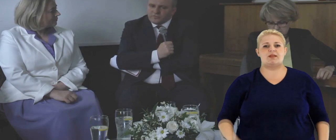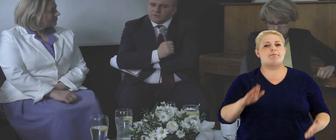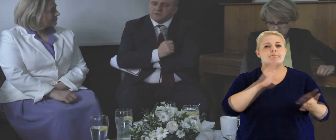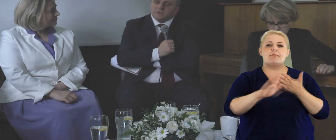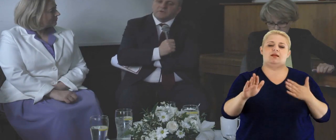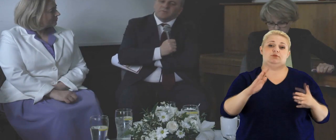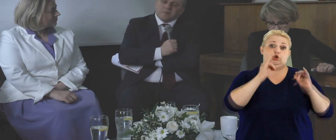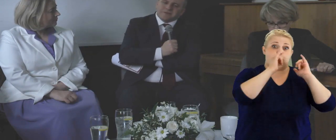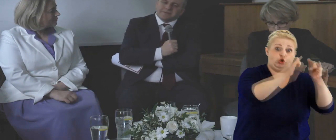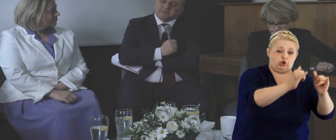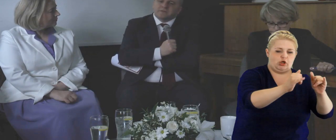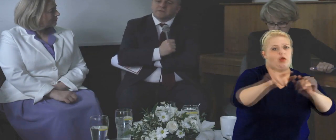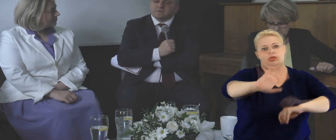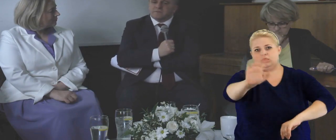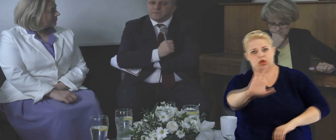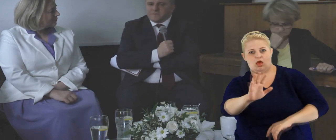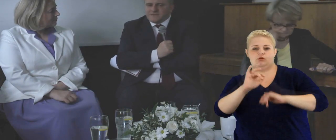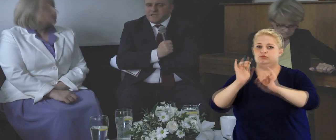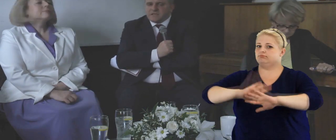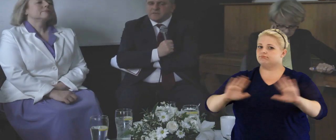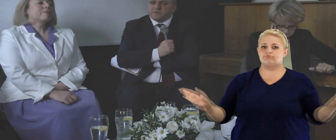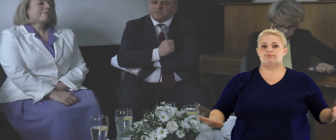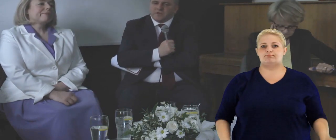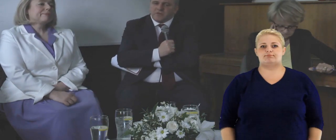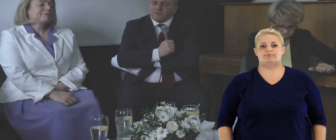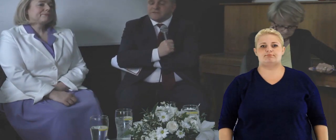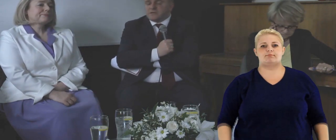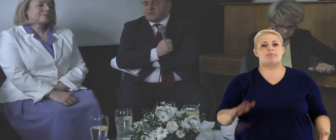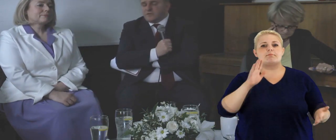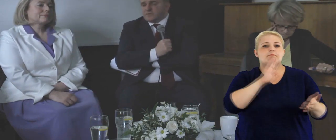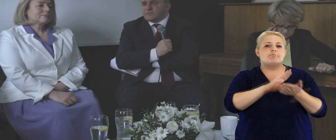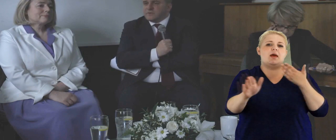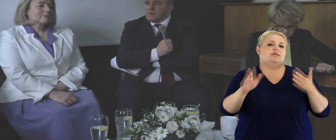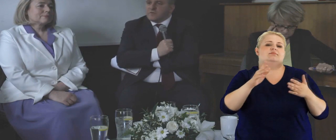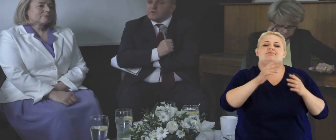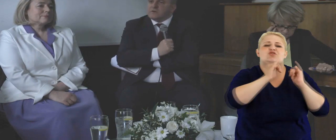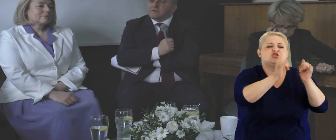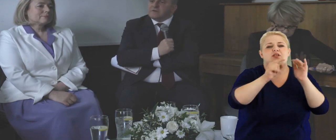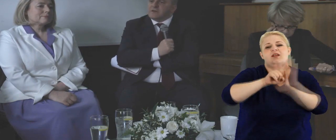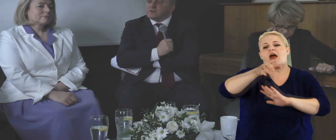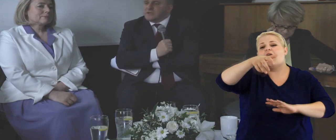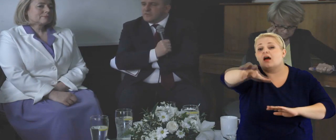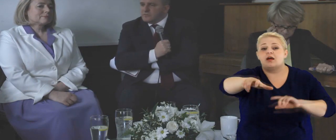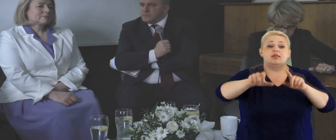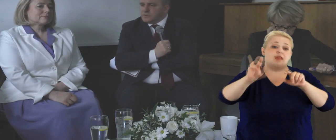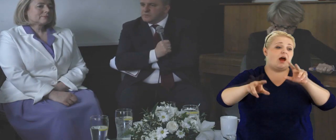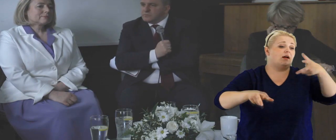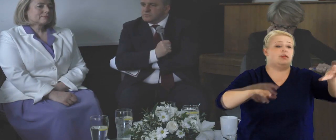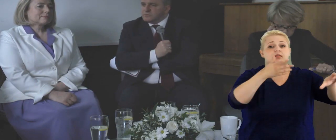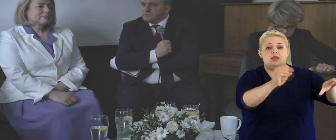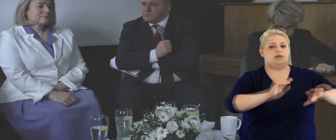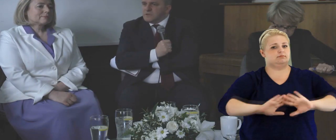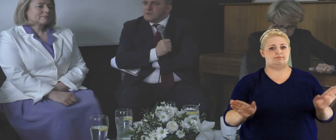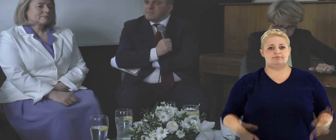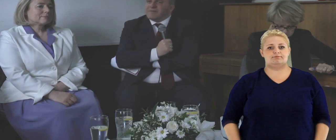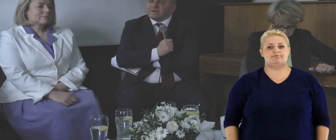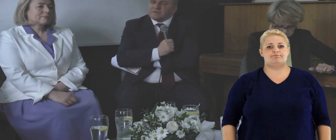porówno, bez specjalnych przywilejów, bez jakichkolwiek przywilejów dla rodzajów lobbyingu.